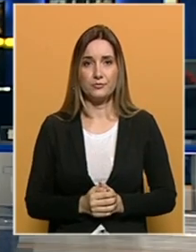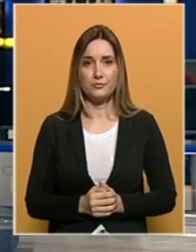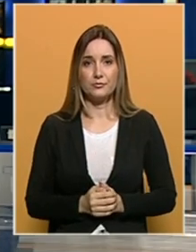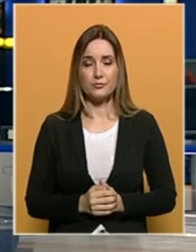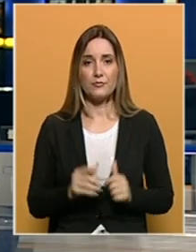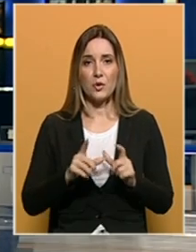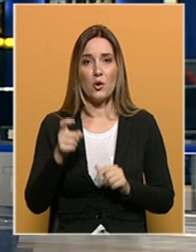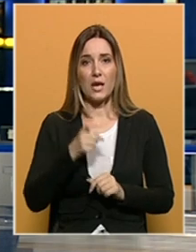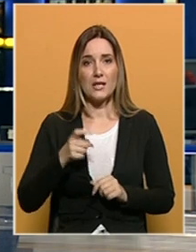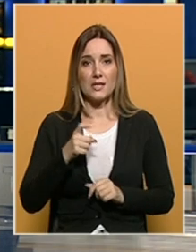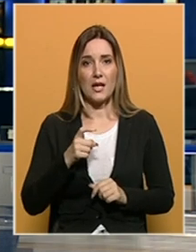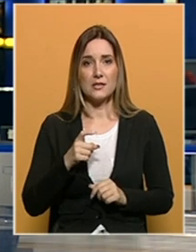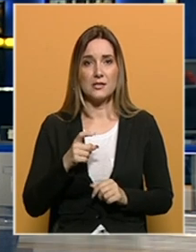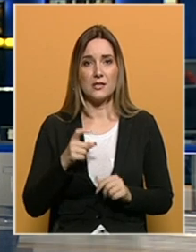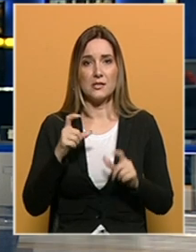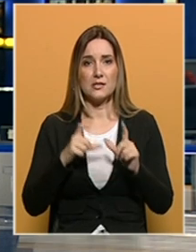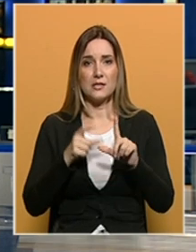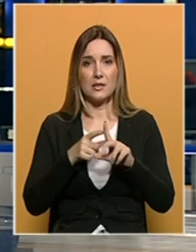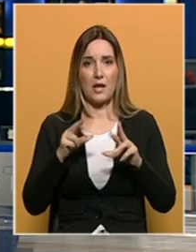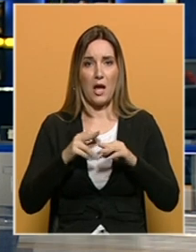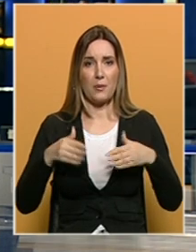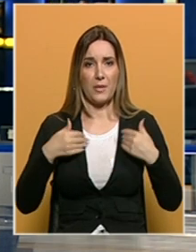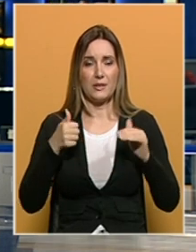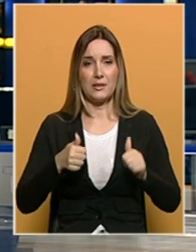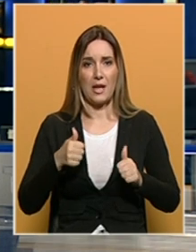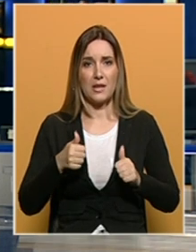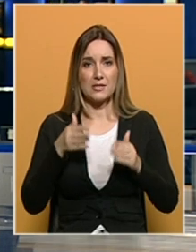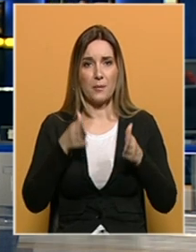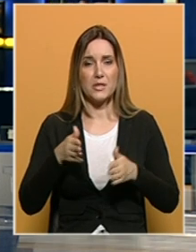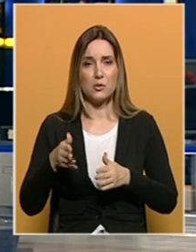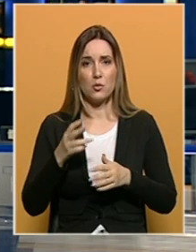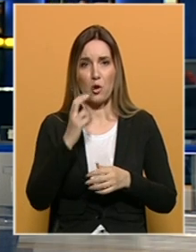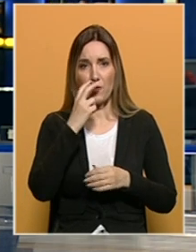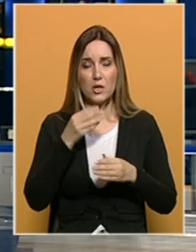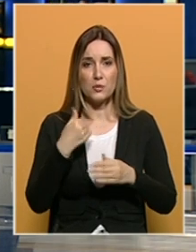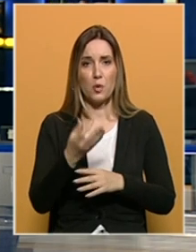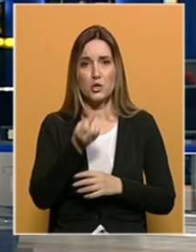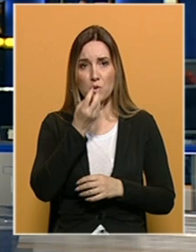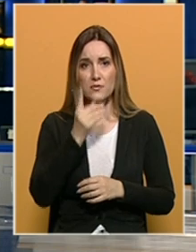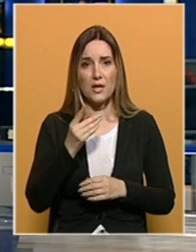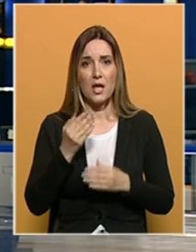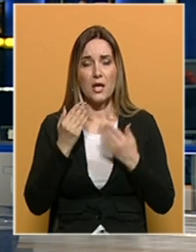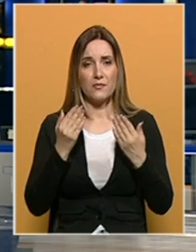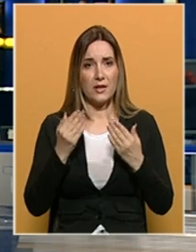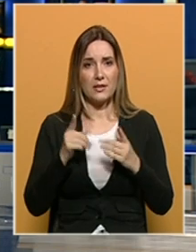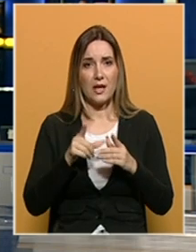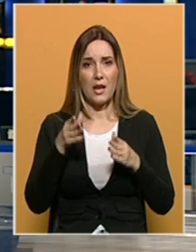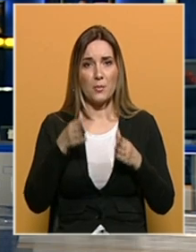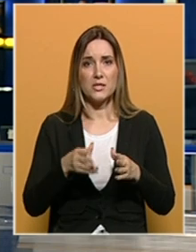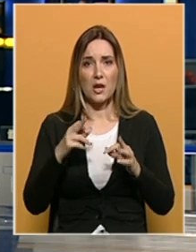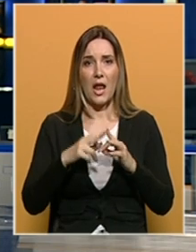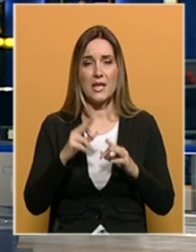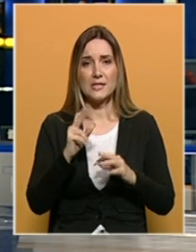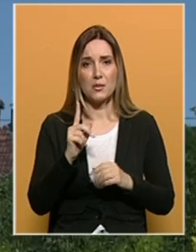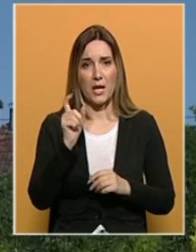U organizaciji Asocijacija mladih SDA danas je na mezari u Kovači položeno od svjeće i proučena Fatiha na mezaru